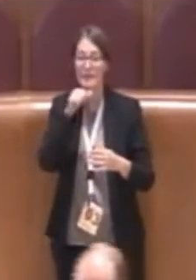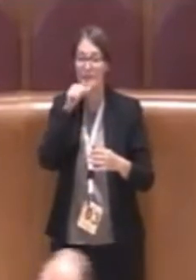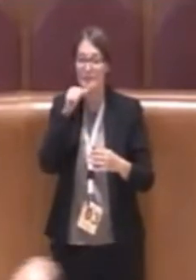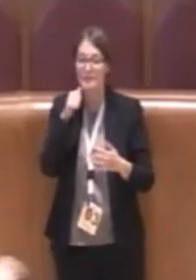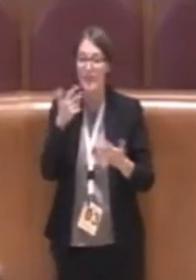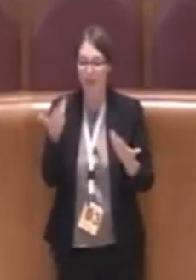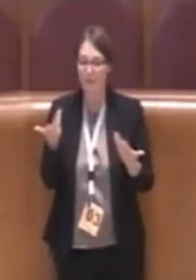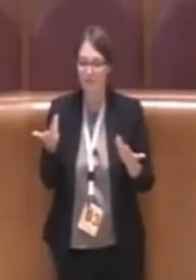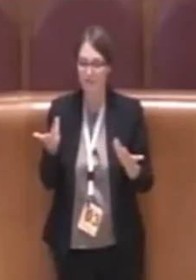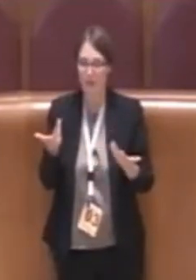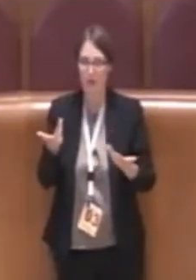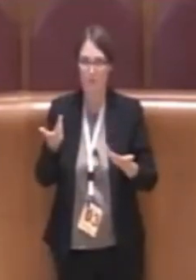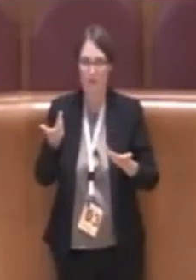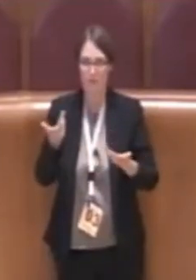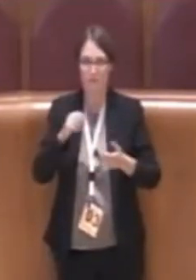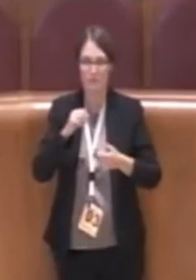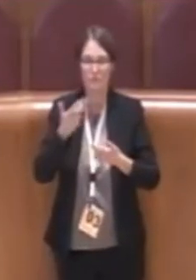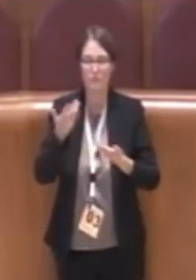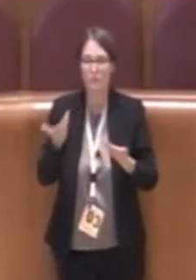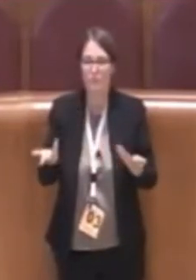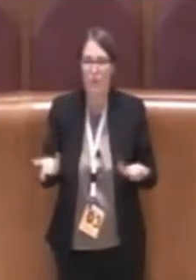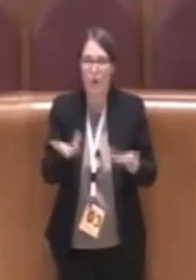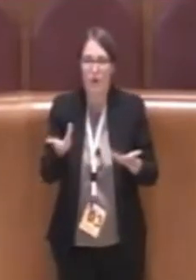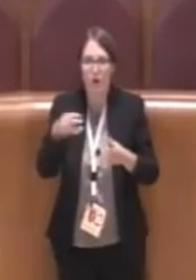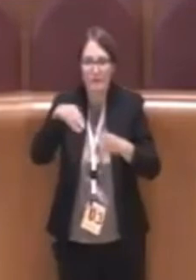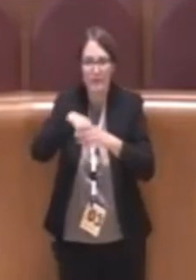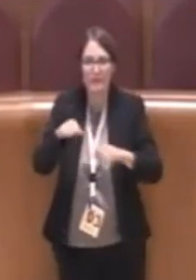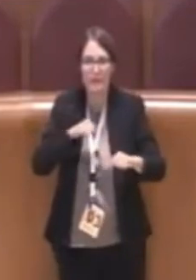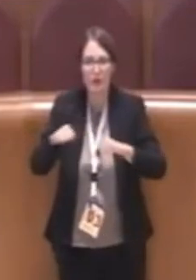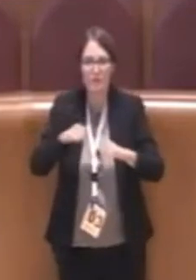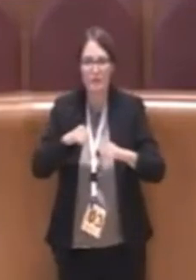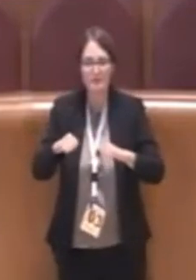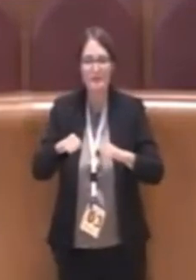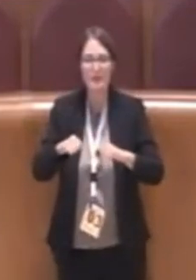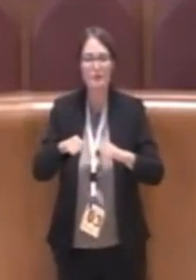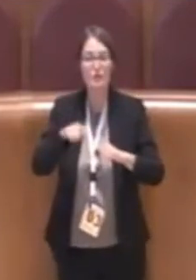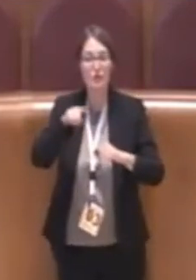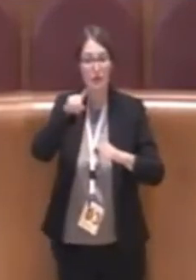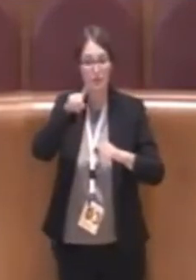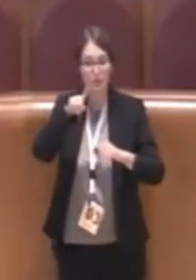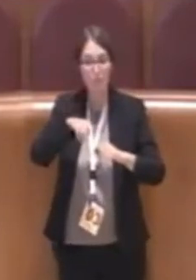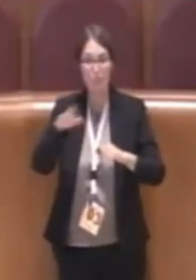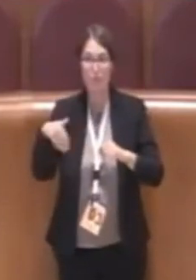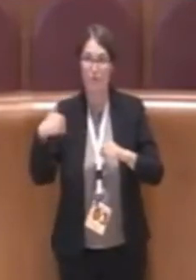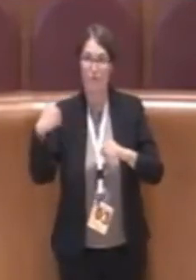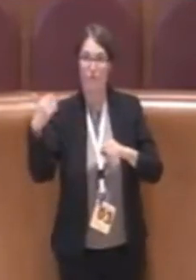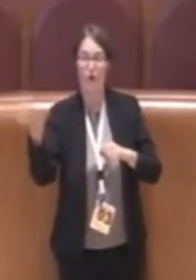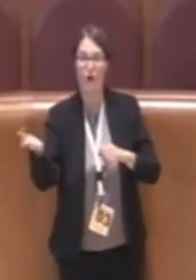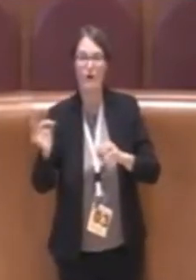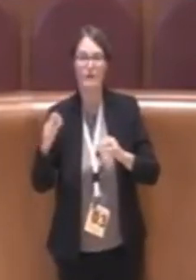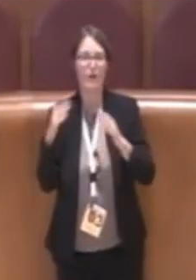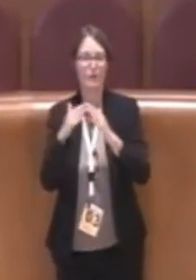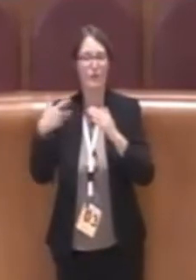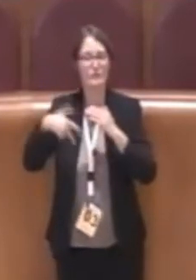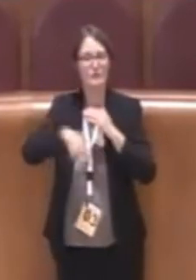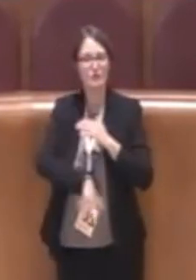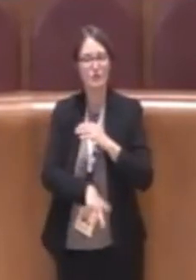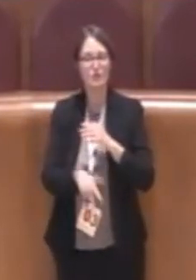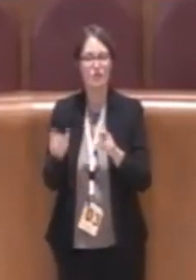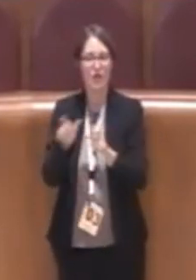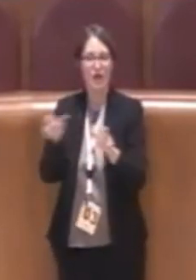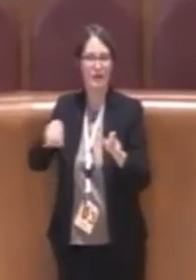'amministrazione stessa. A questo punto ci arriva in forza anche l'housing sociale dei soggetti privati. Per fare tutto questo